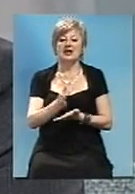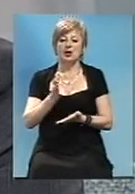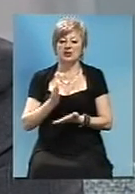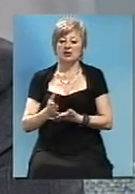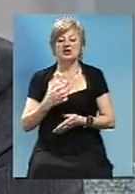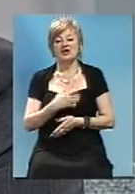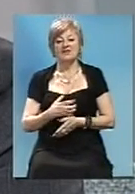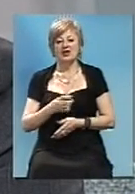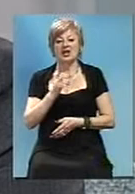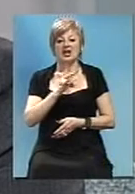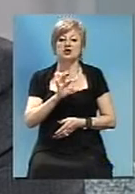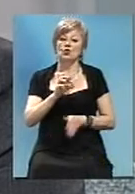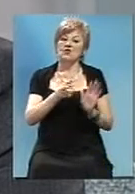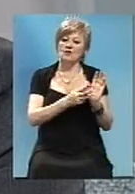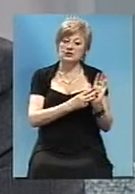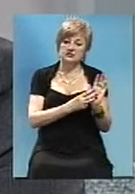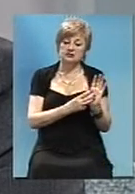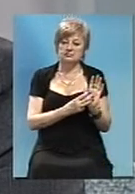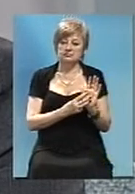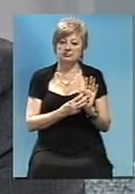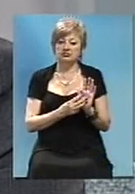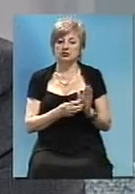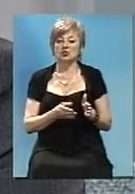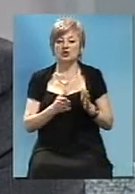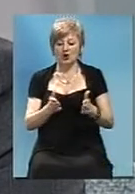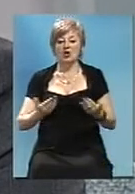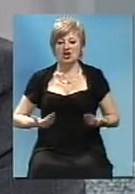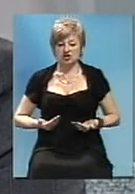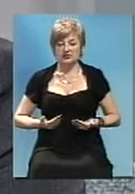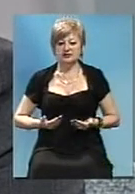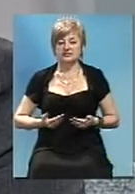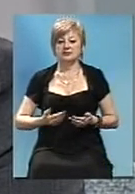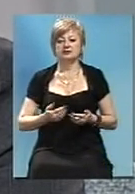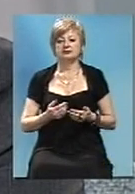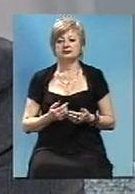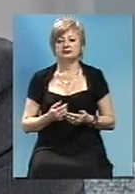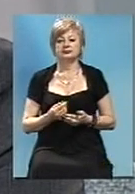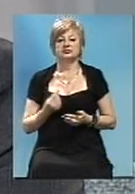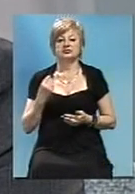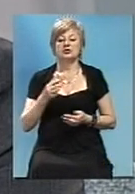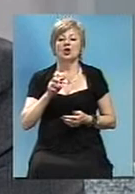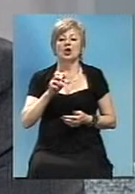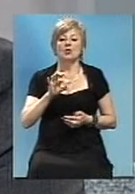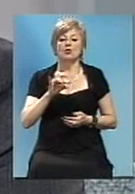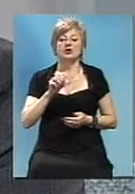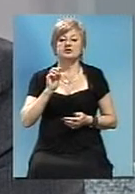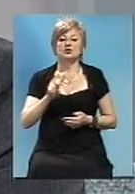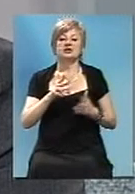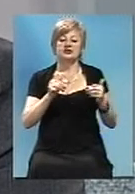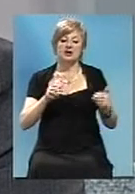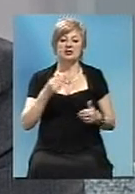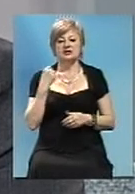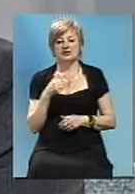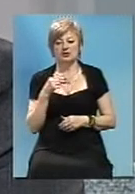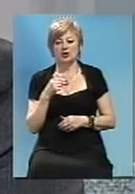пріоритеті. Це Н-08, дорога життя – це Борисполь, Дніпр, Запорожжя,